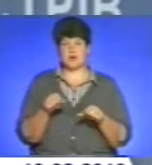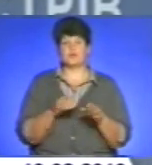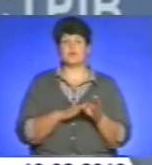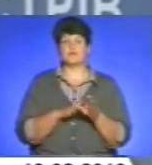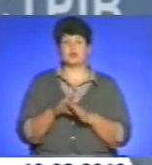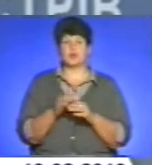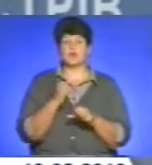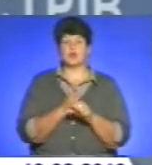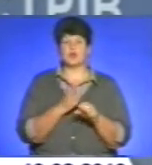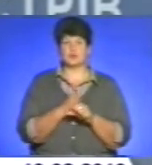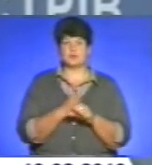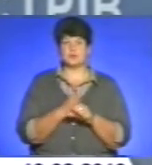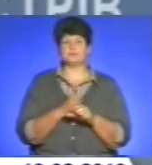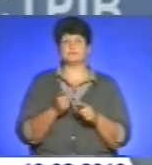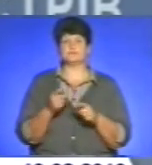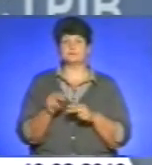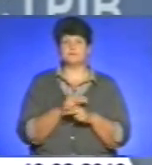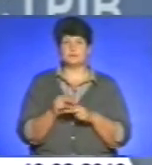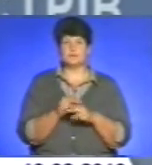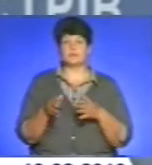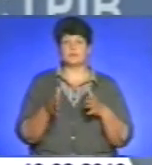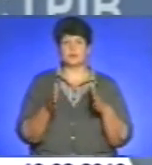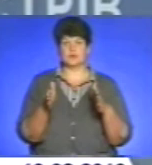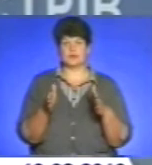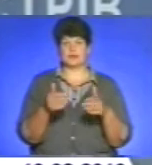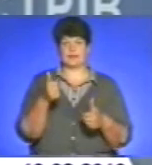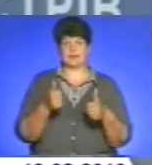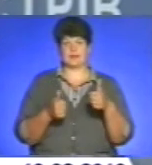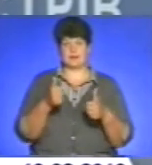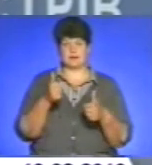робіт з експлуатаційного отримання, з ремонту доріг на тендерах.